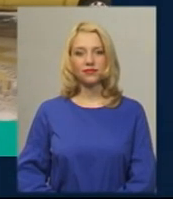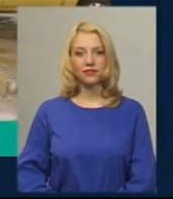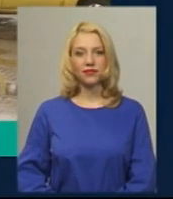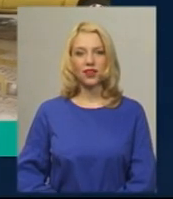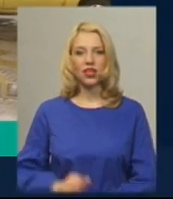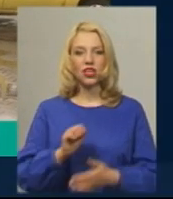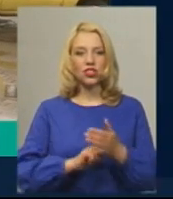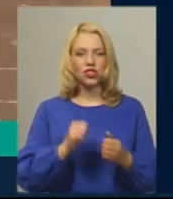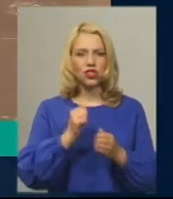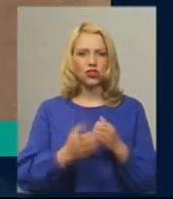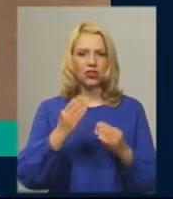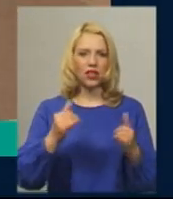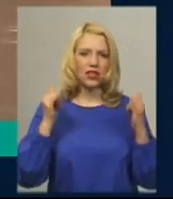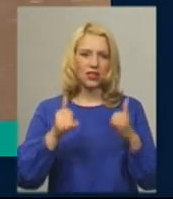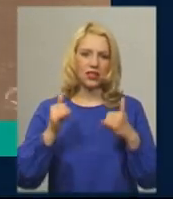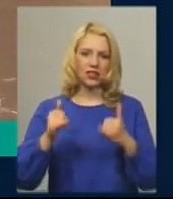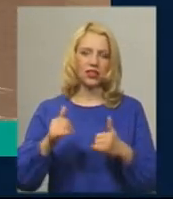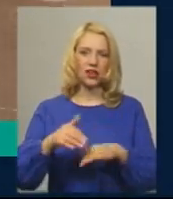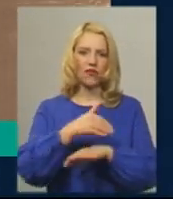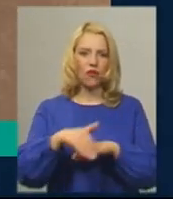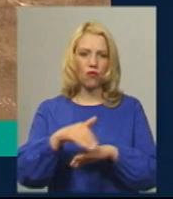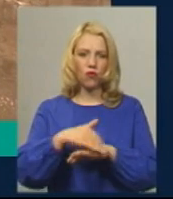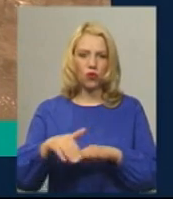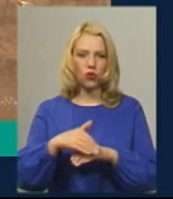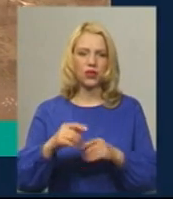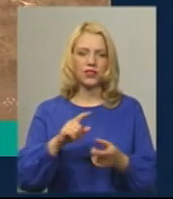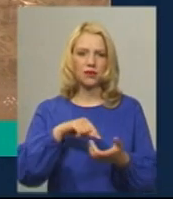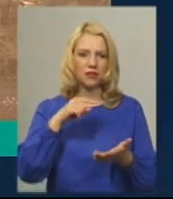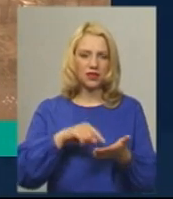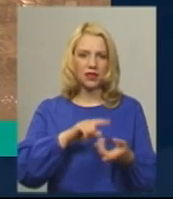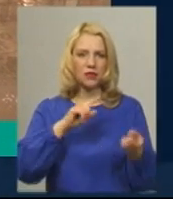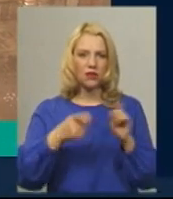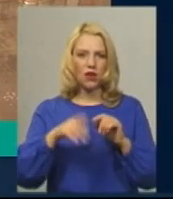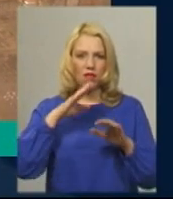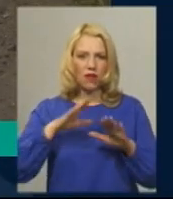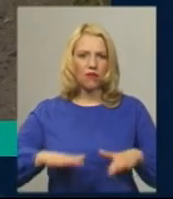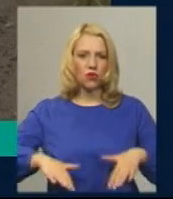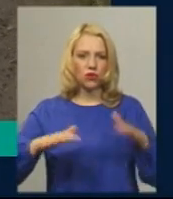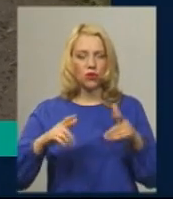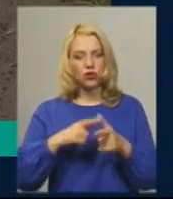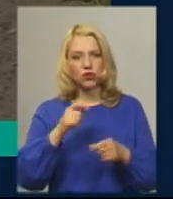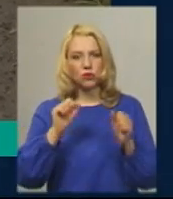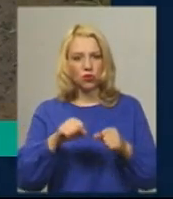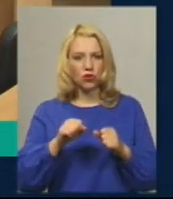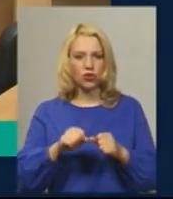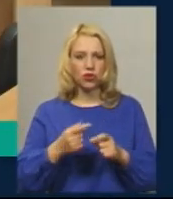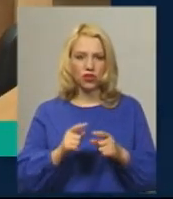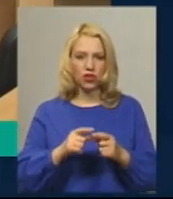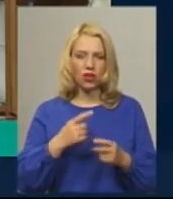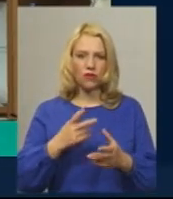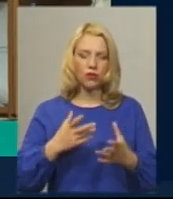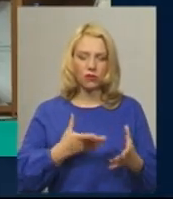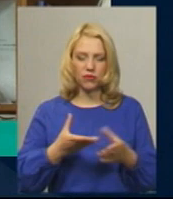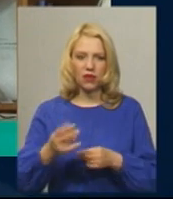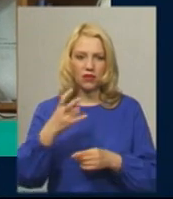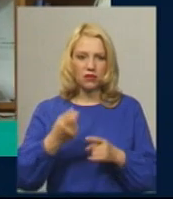Через щоденні зливи вулиці кількох мікрорайонів обласного центру перетворюються на водойми, чим можливо зарадити затопленню міських кварталів. Вечір